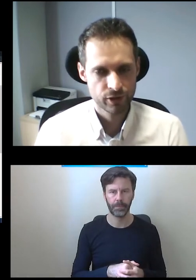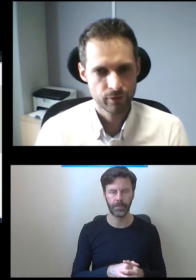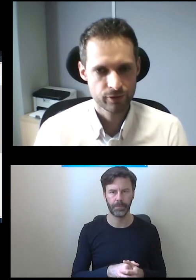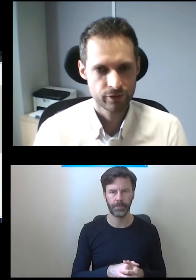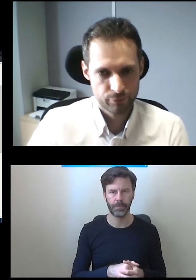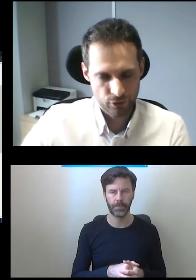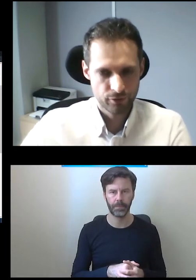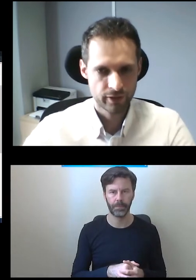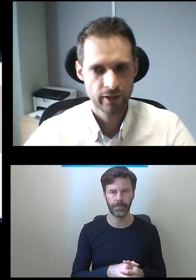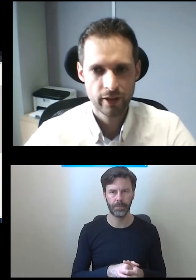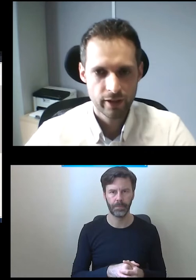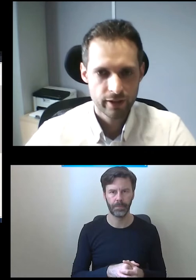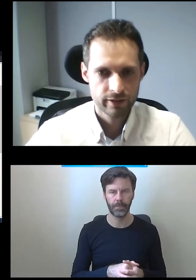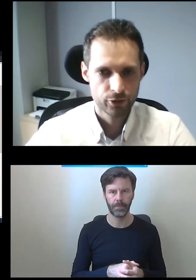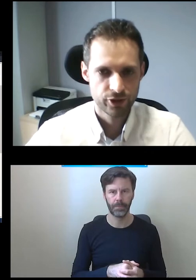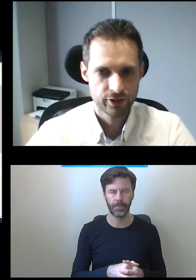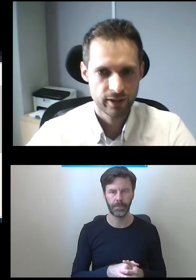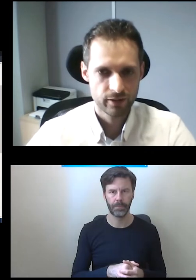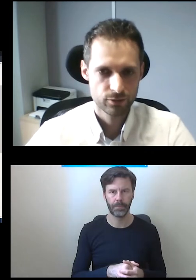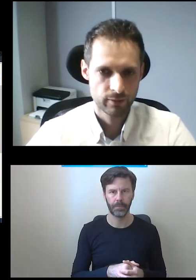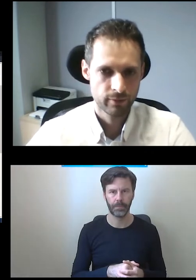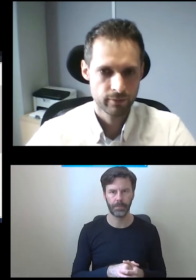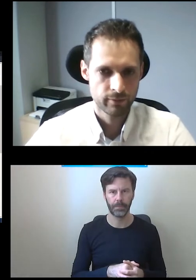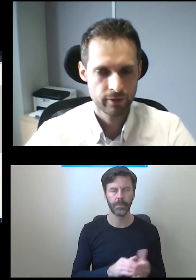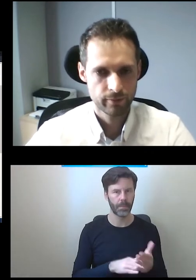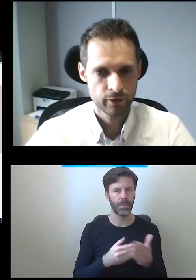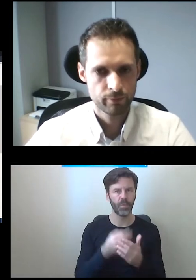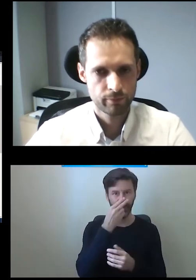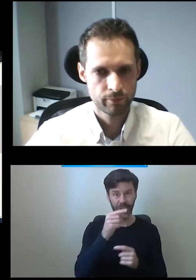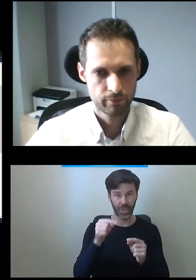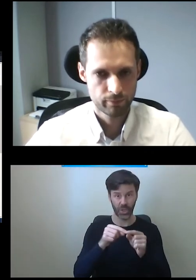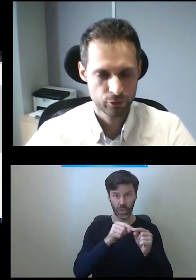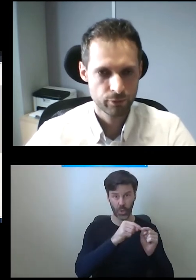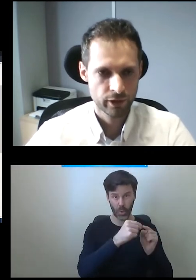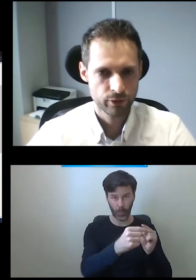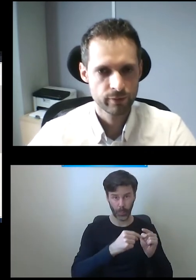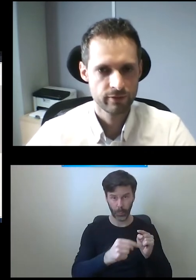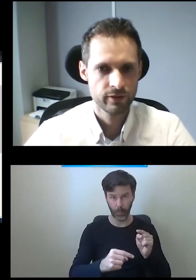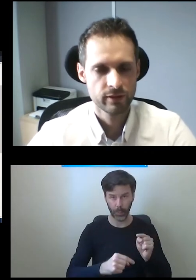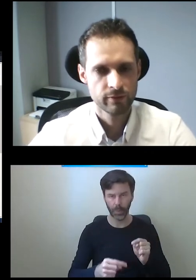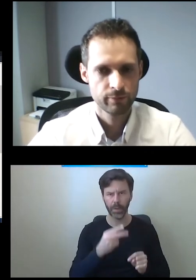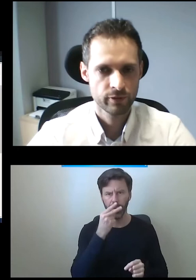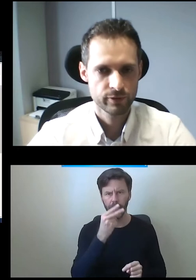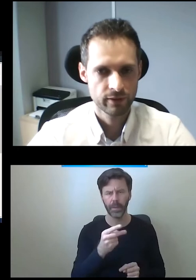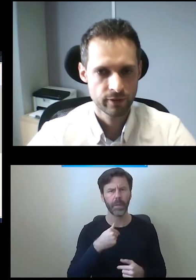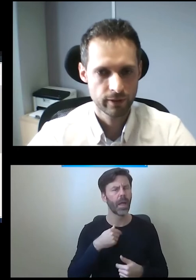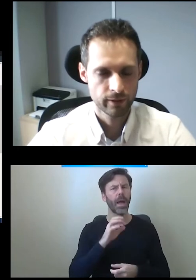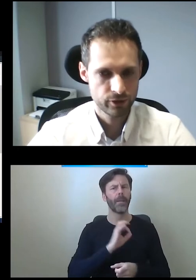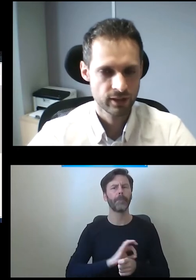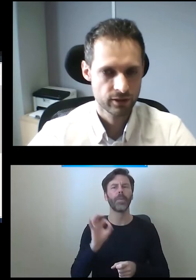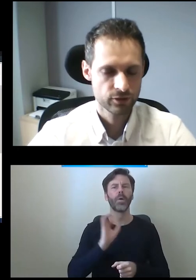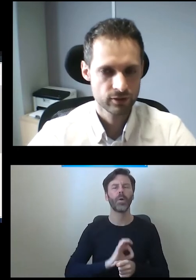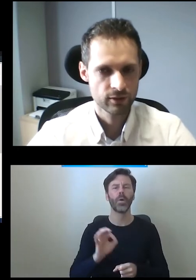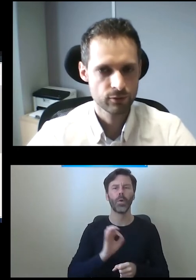gdzie można się, przykładowo te, te rozcięcia. Tutaj mamy, my, my projektujemy te windy w podstawie